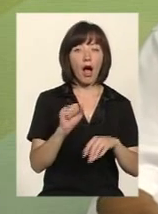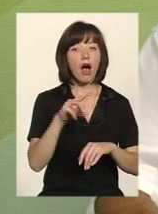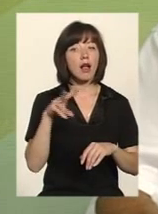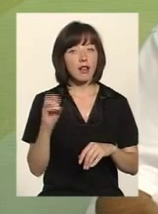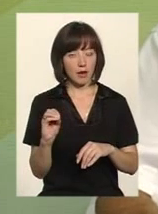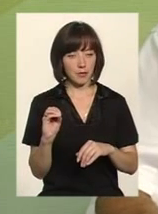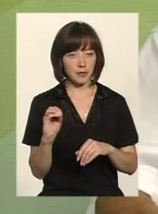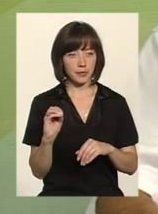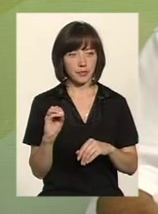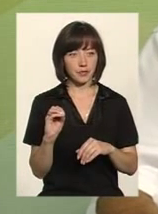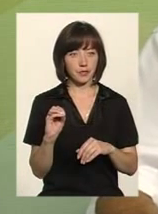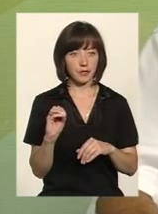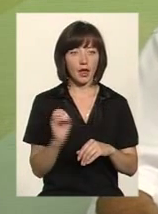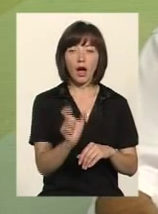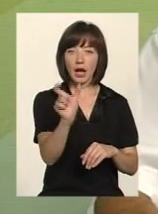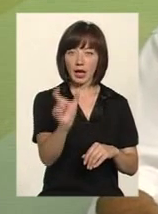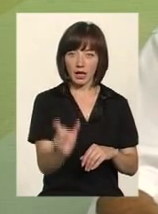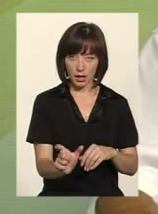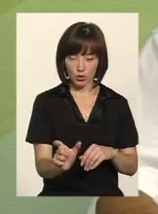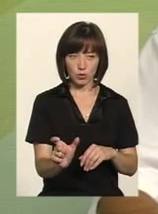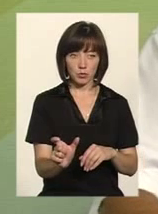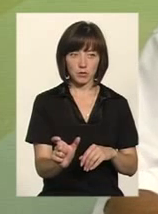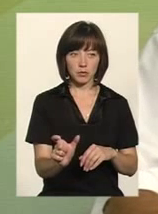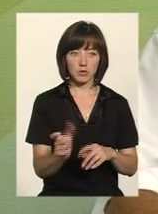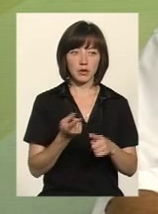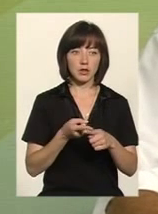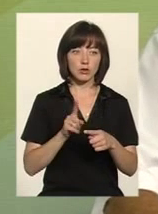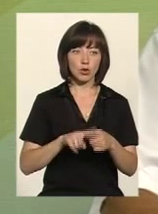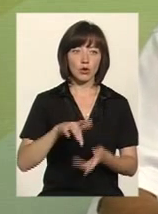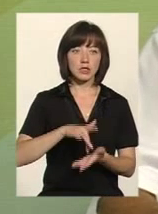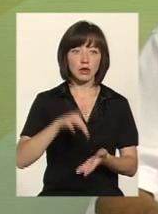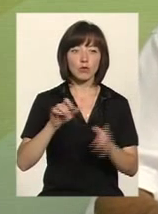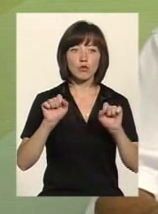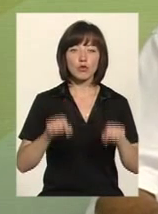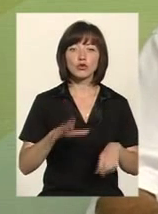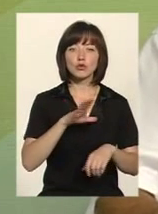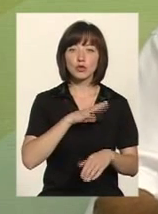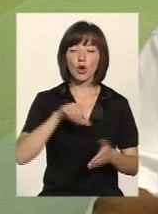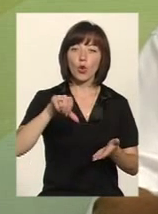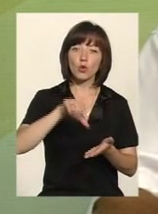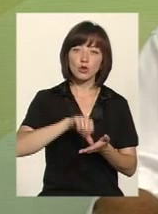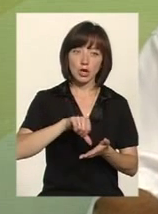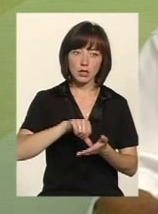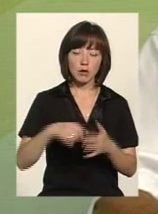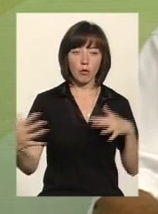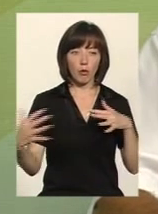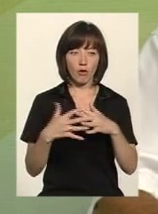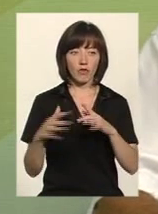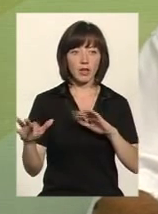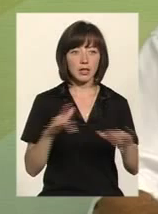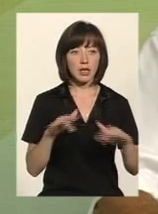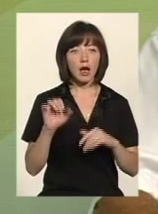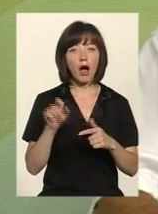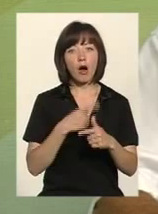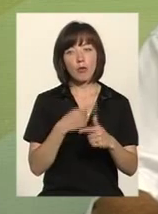скажімо, клієнтом, як ми вже зараз звикли так називатися, цього центру можуть бути учасники бойових дій або